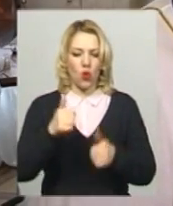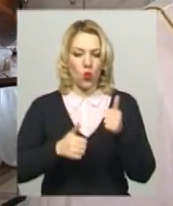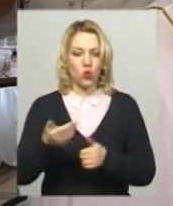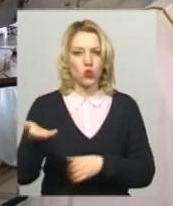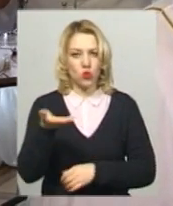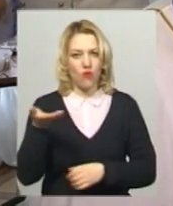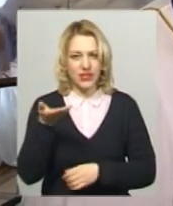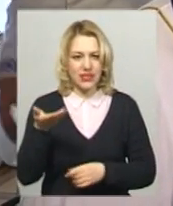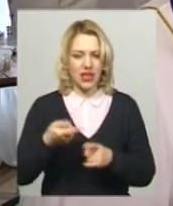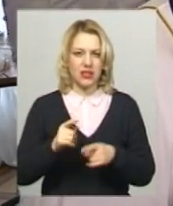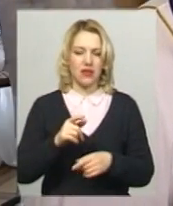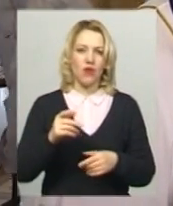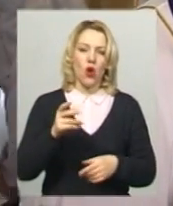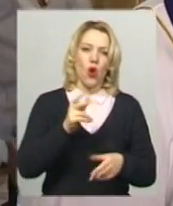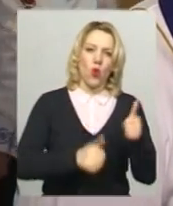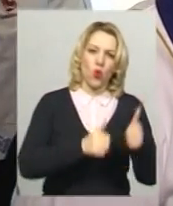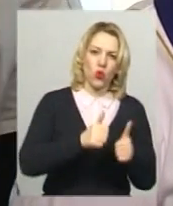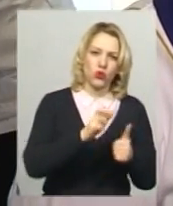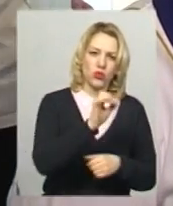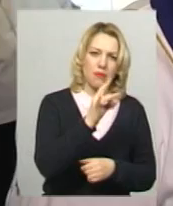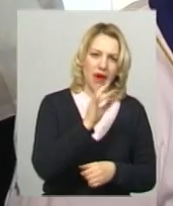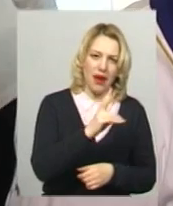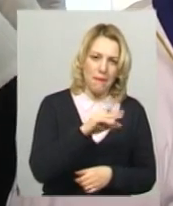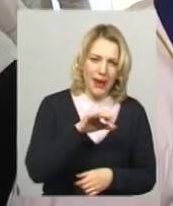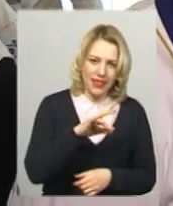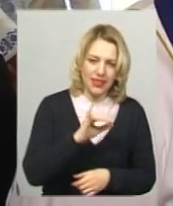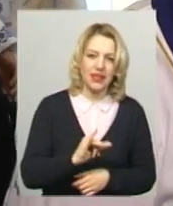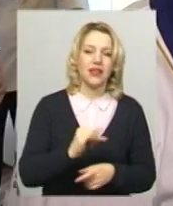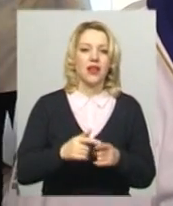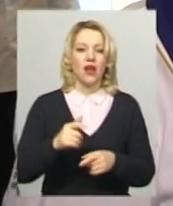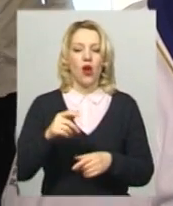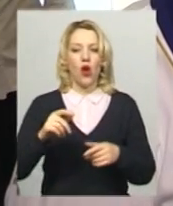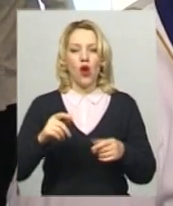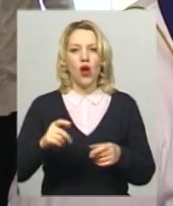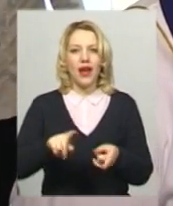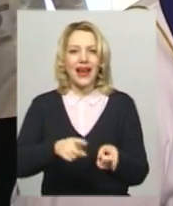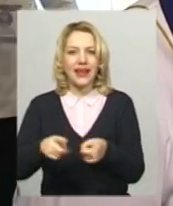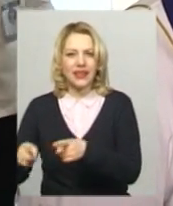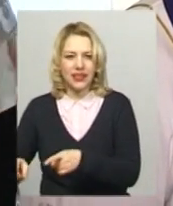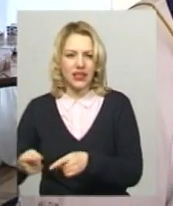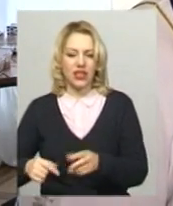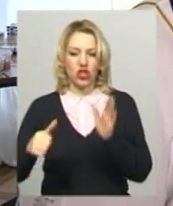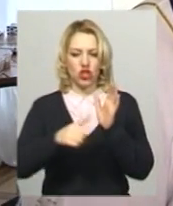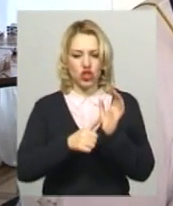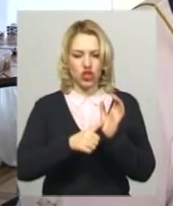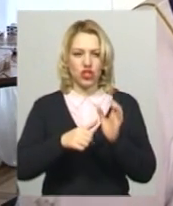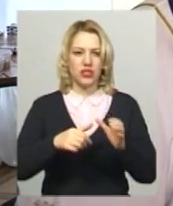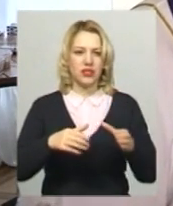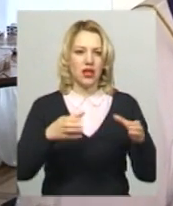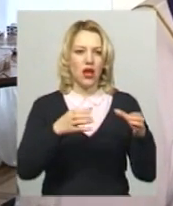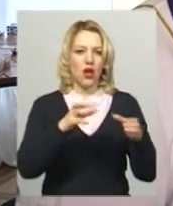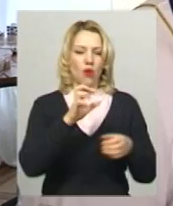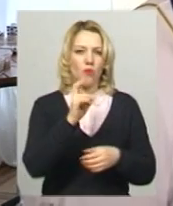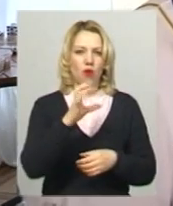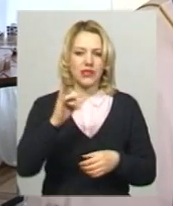конкурс барменів, конкурс на грілі і шість боксів ми зробили з цими силами,